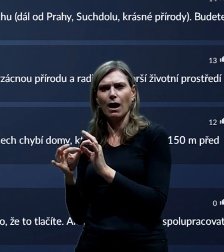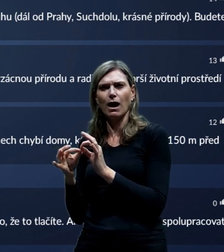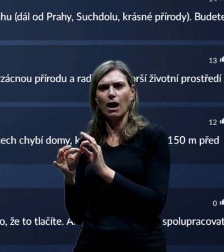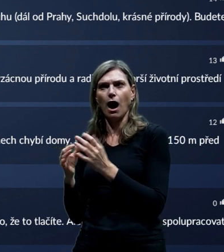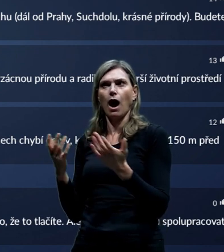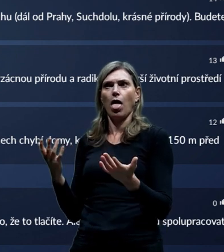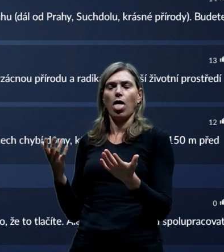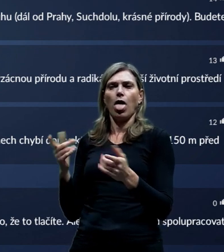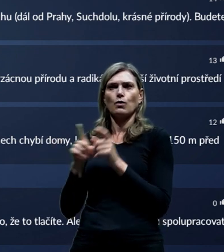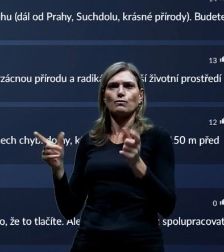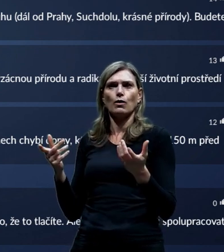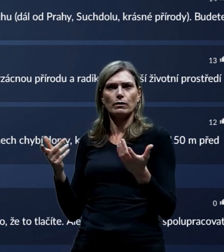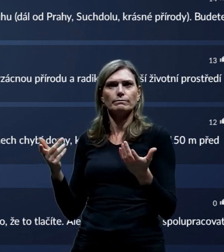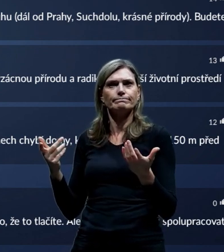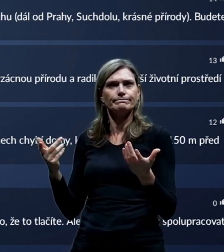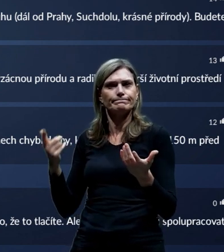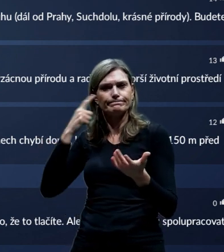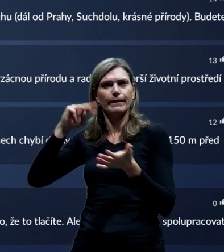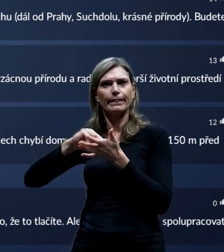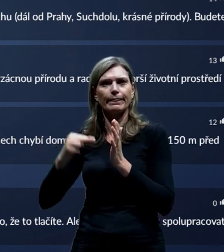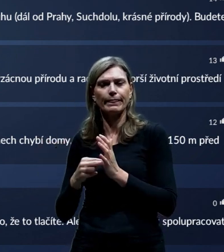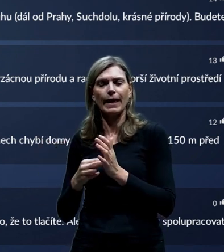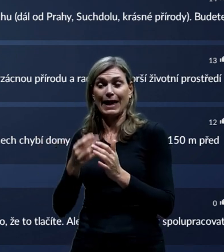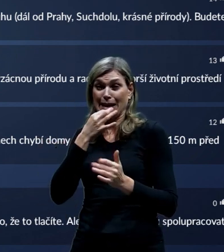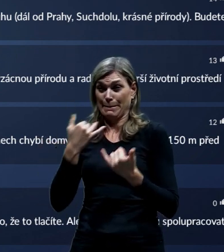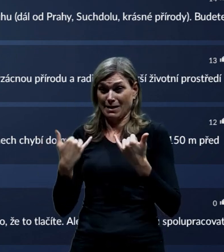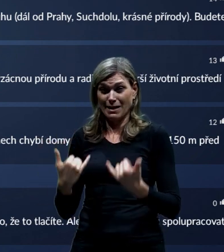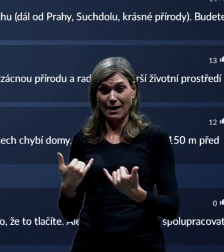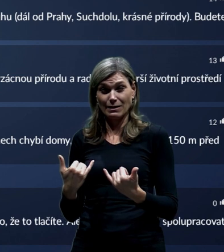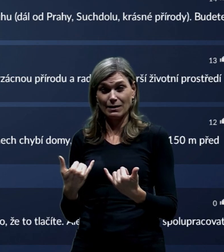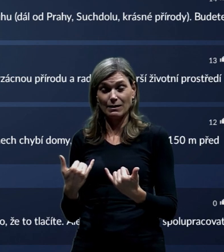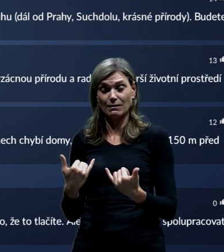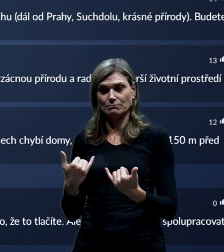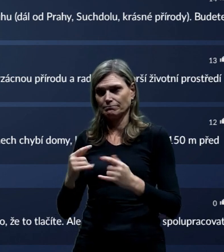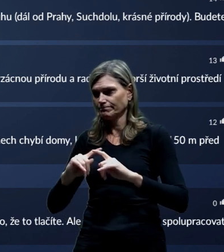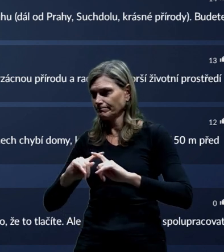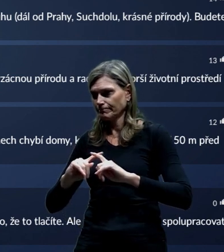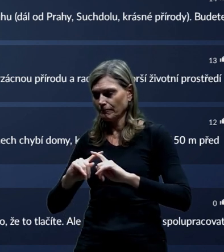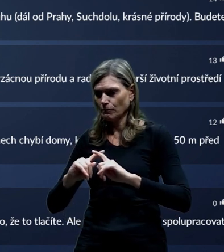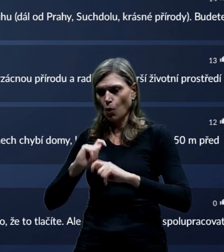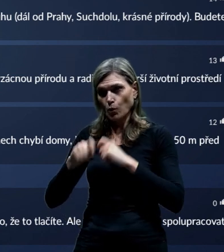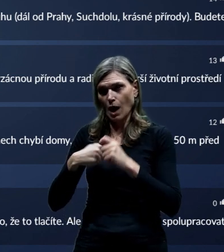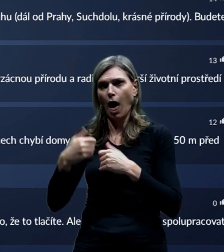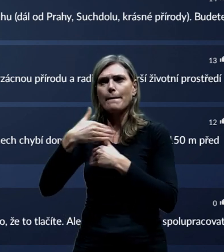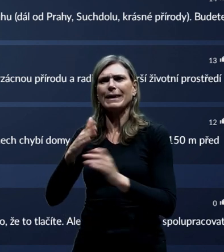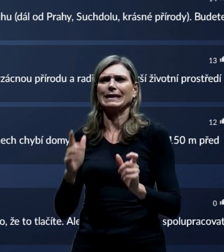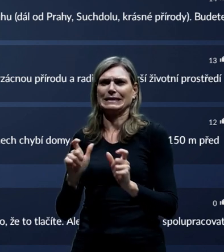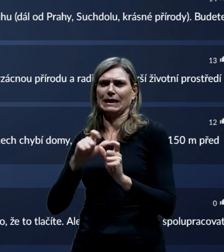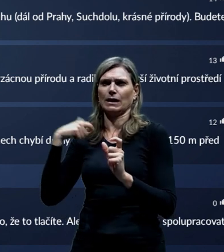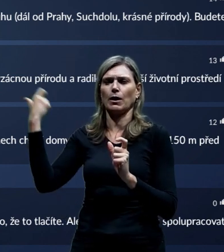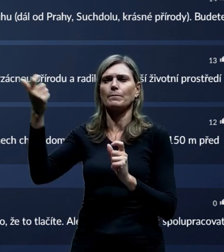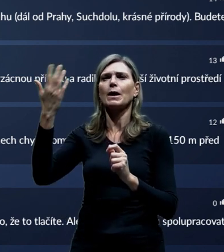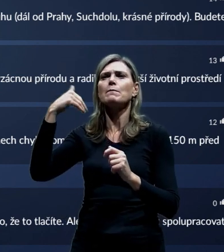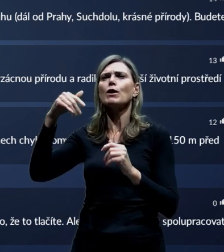kapacity. A navopak, když teď bychom realizovali ten městský okruh pod tou bílou